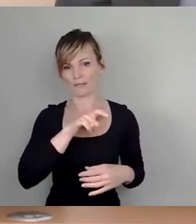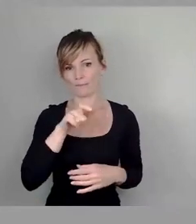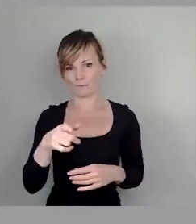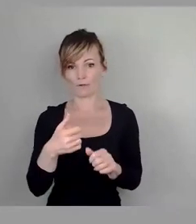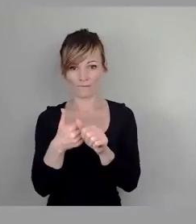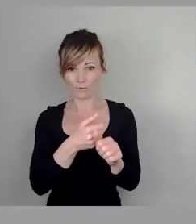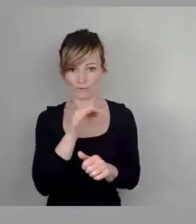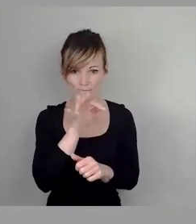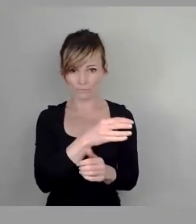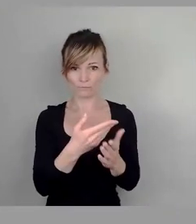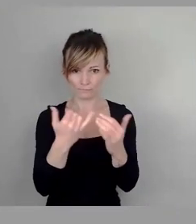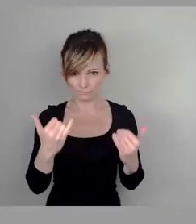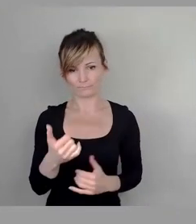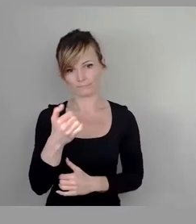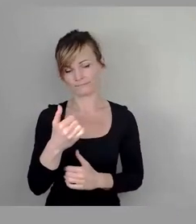Stimmzeichen.